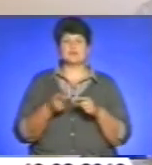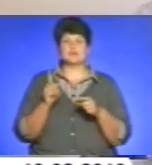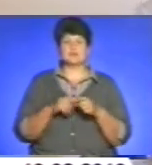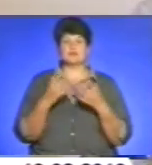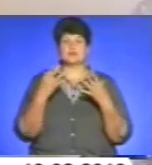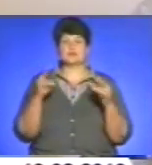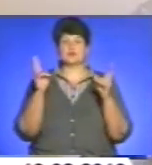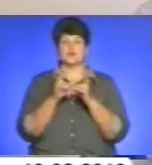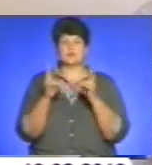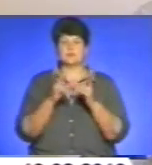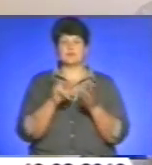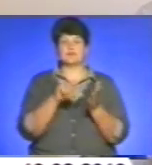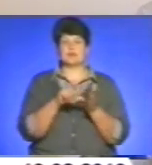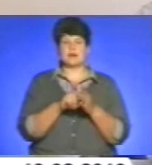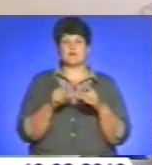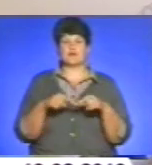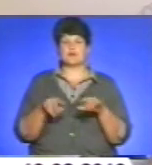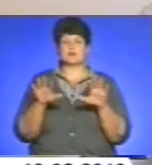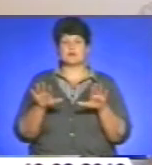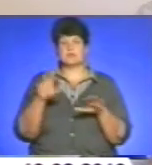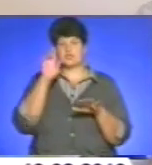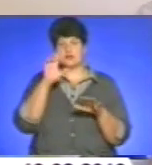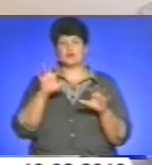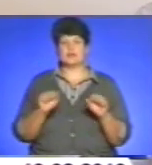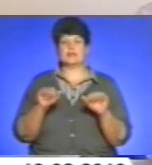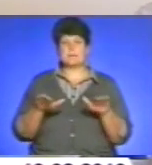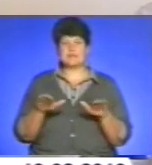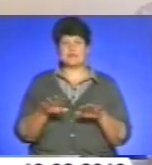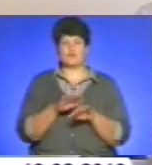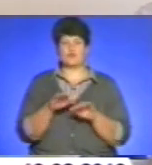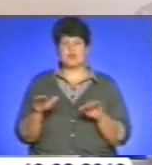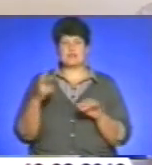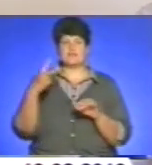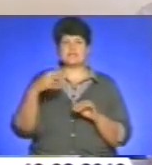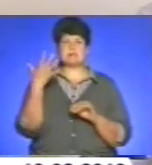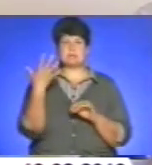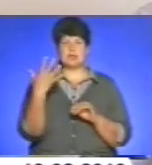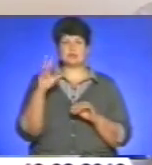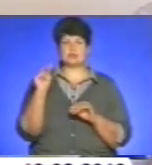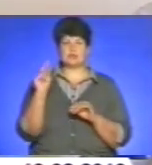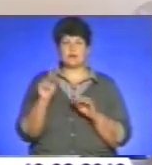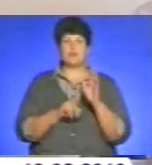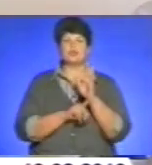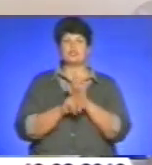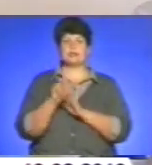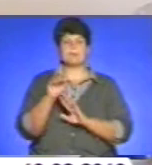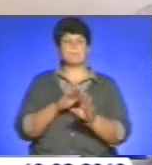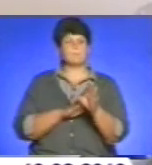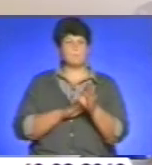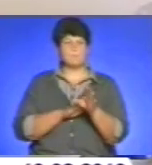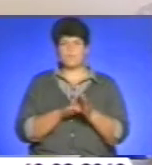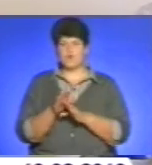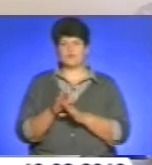з представниками органів державної влади місцевого рівня. І з 25 числа починається повноцінна